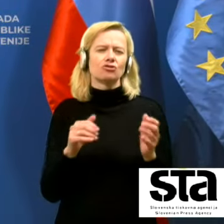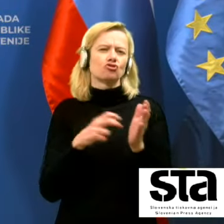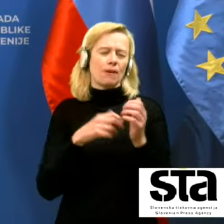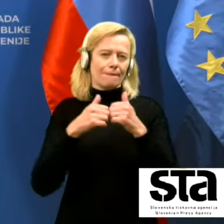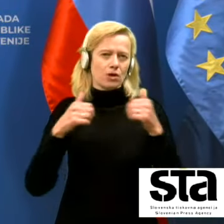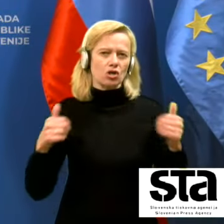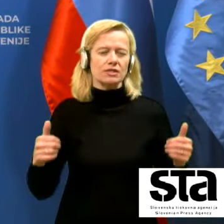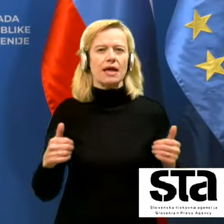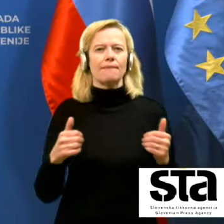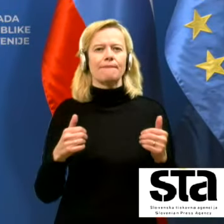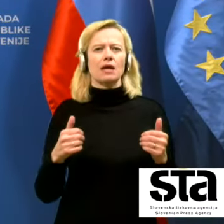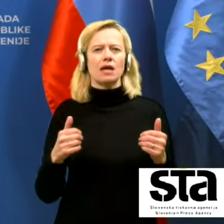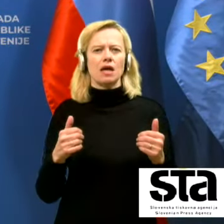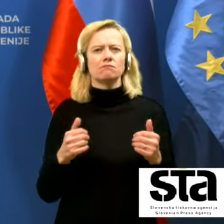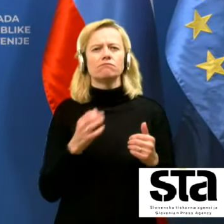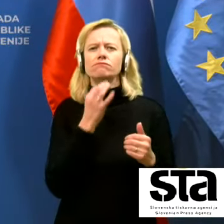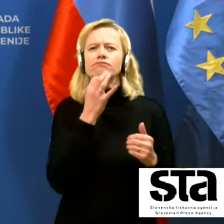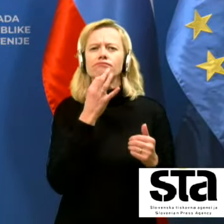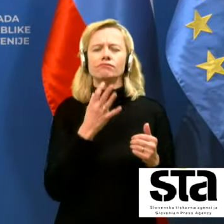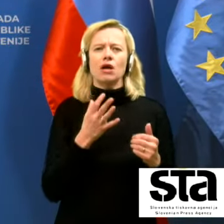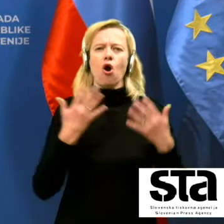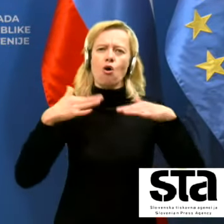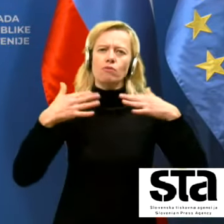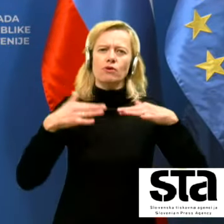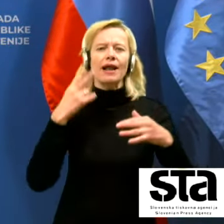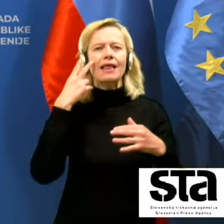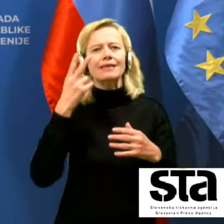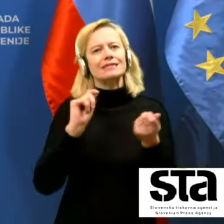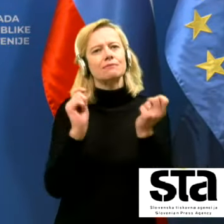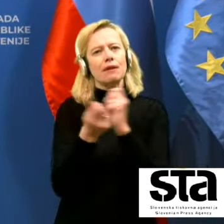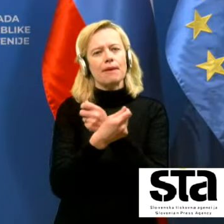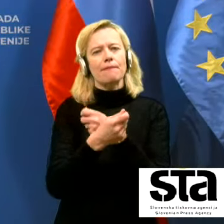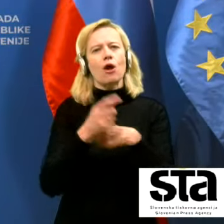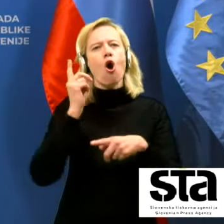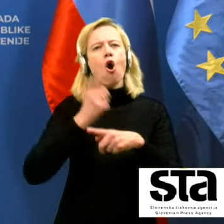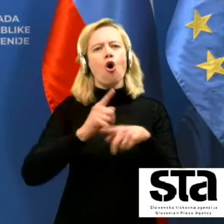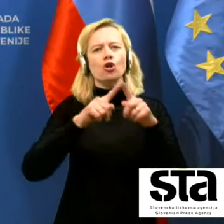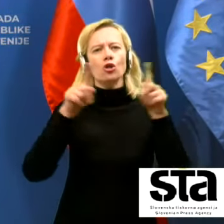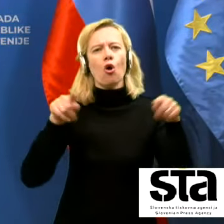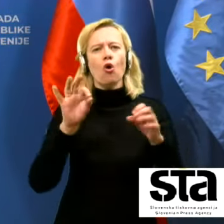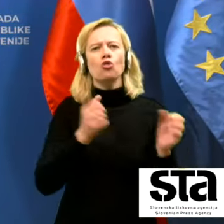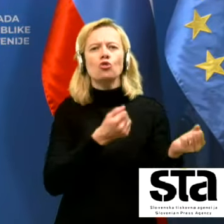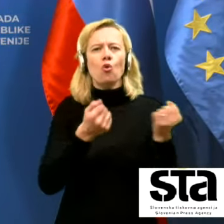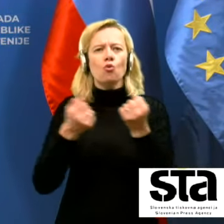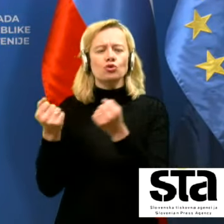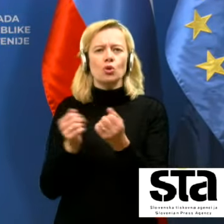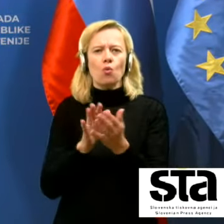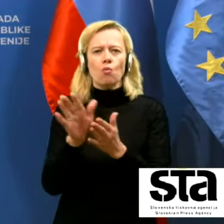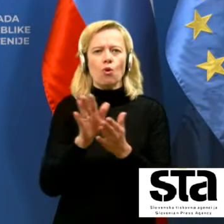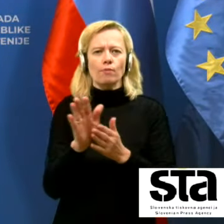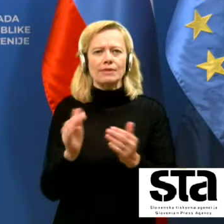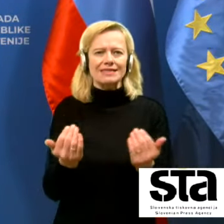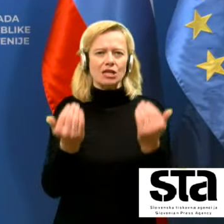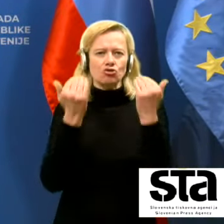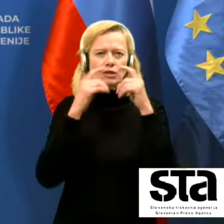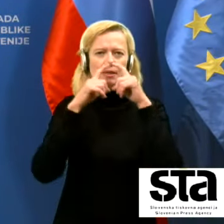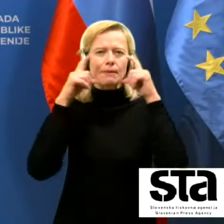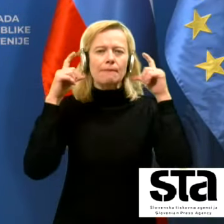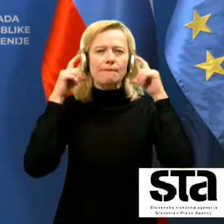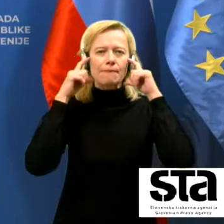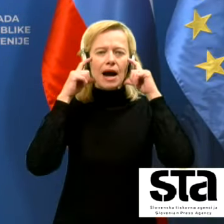dodatne obrazdožitve glede spremembe odloka o nošenju in uporabi zaščitnih mask.